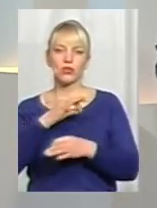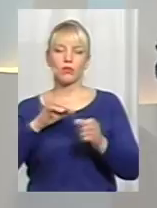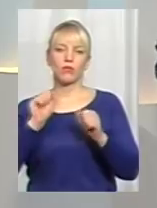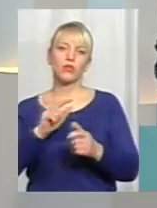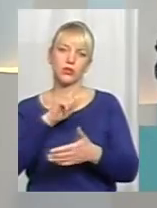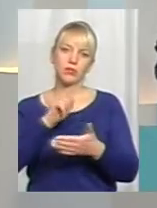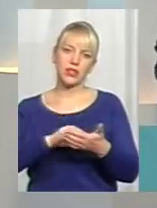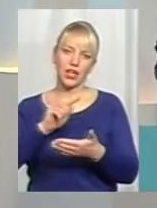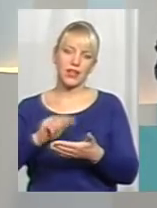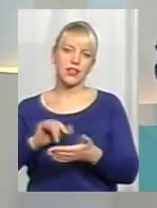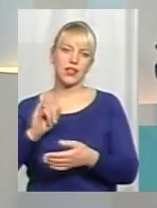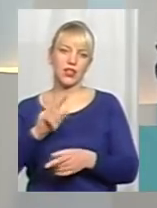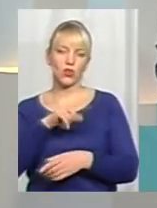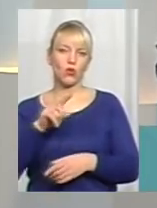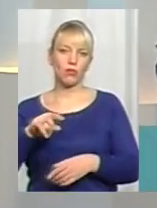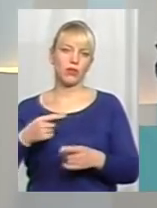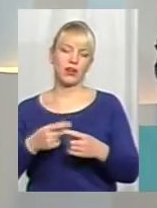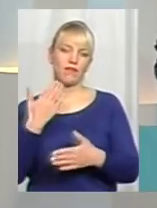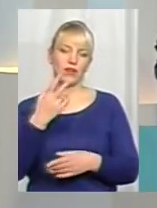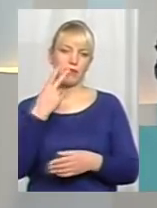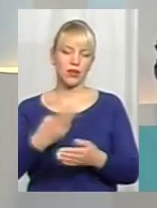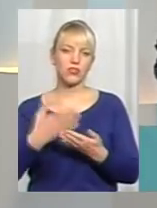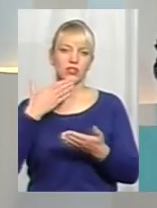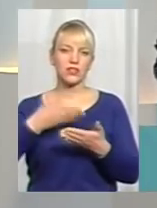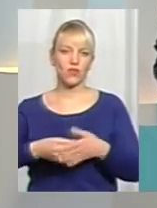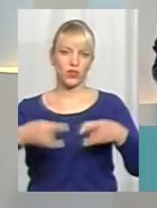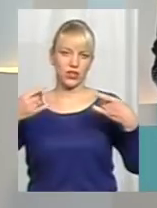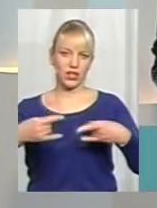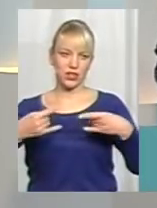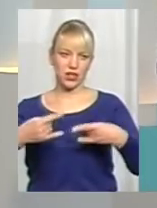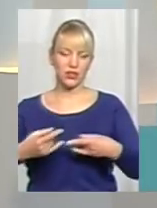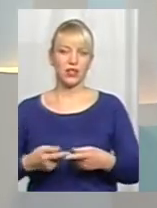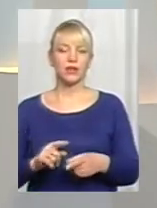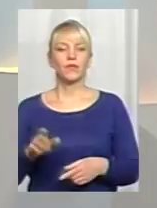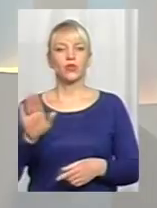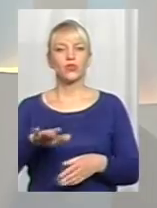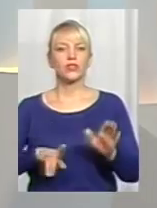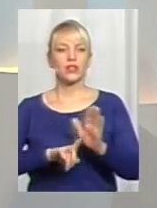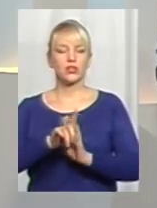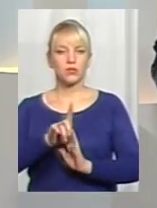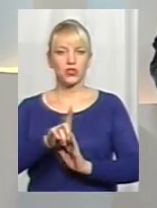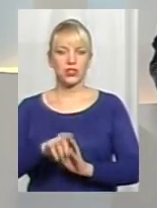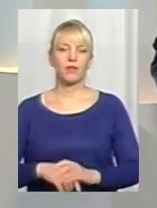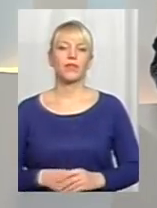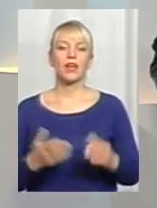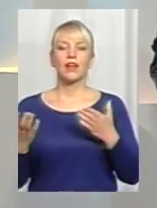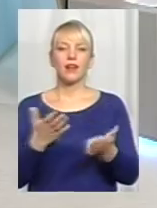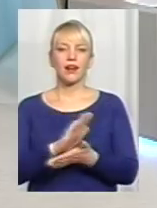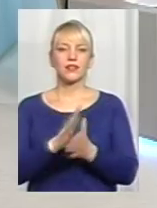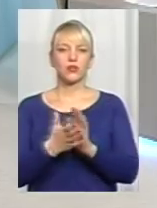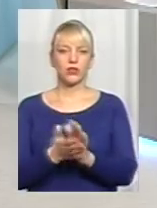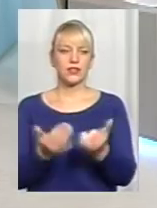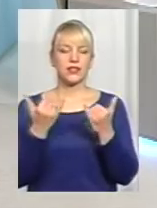питання, номера телефонів по студію ви бачите на своїх екранах. Отож, давайте розпочнемо. Розкажіть, яка ситуація